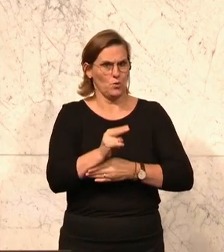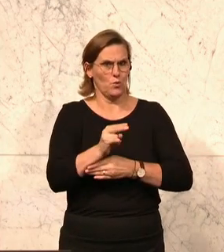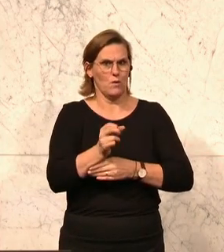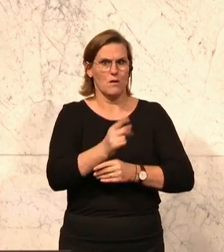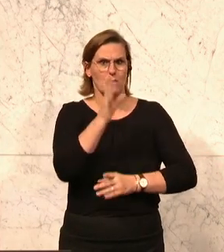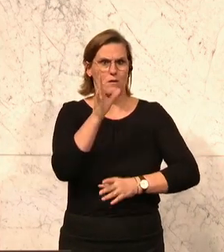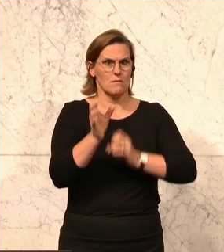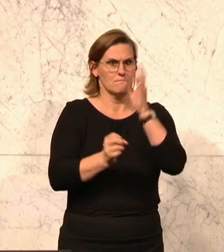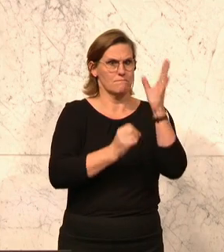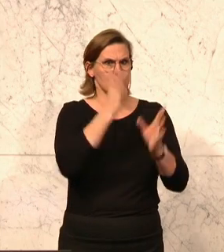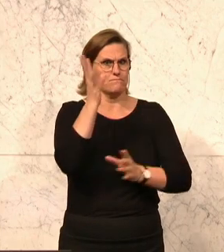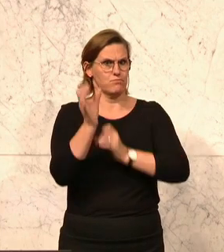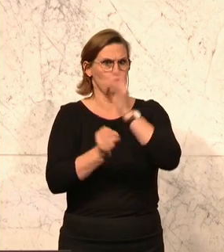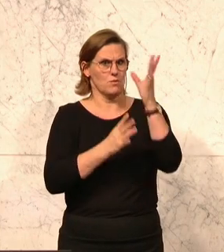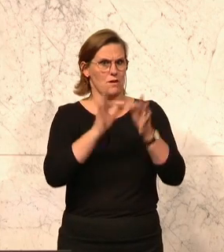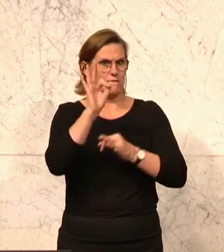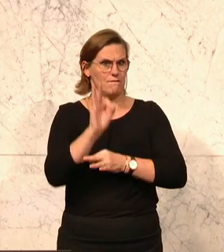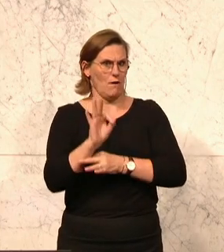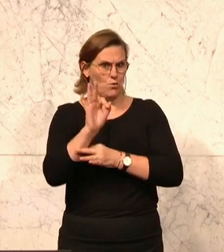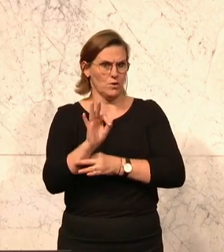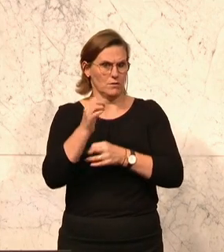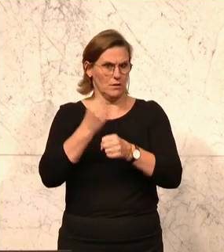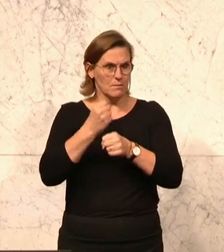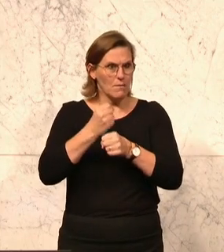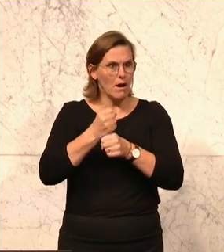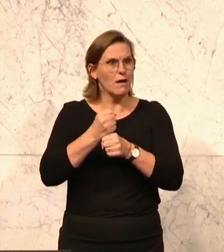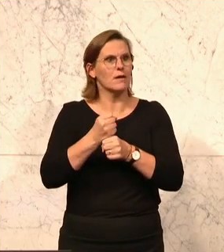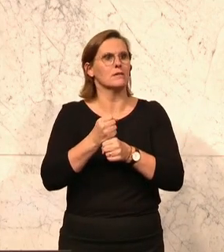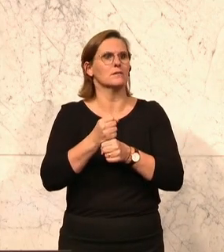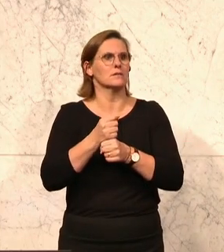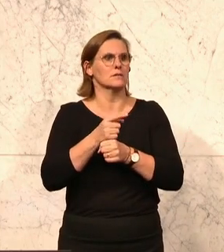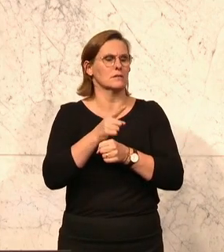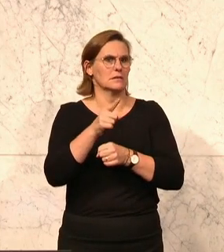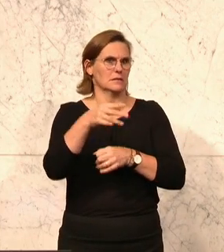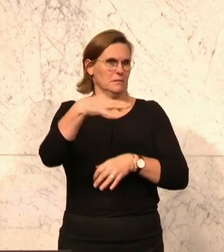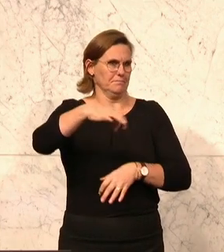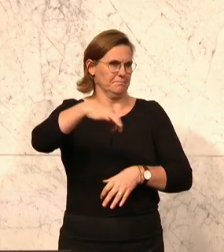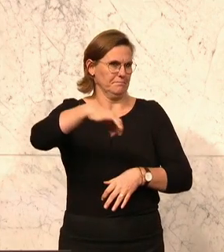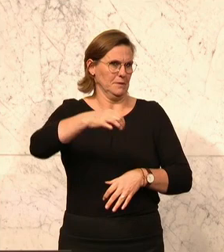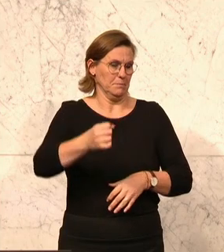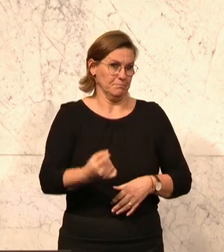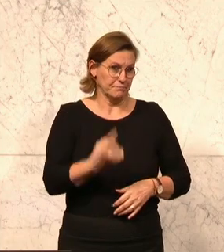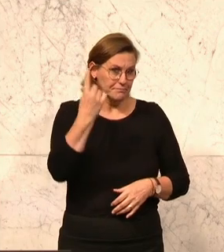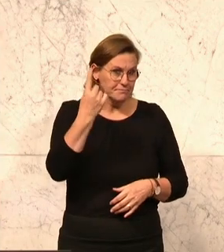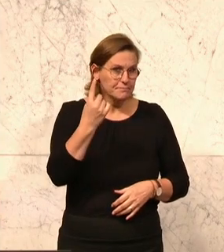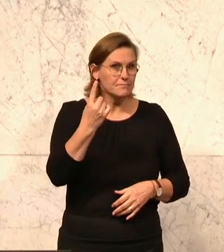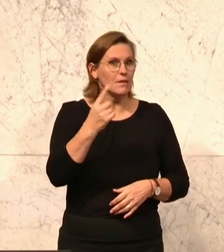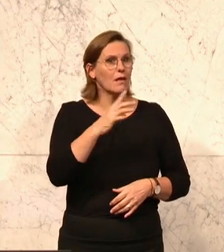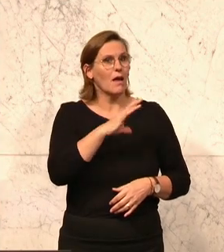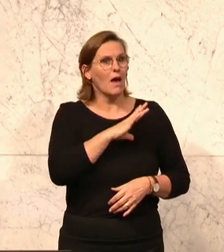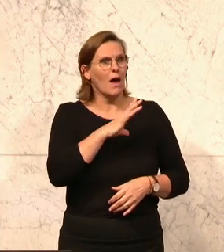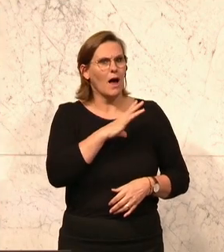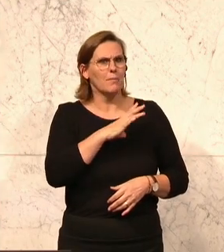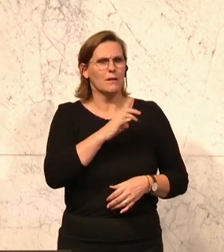Sonnwendviertel in Favoriten zur Verfügung, der sicher einzigartig ist, aber dessen